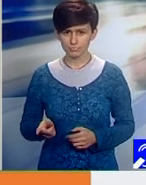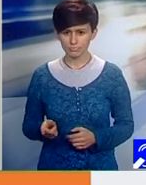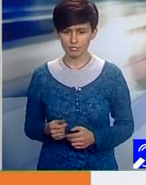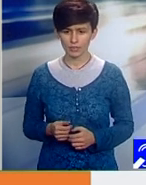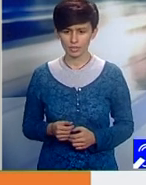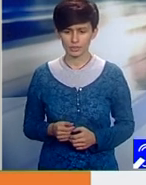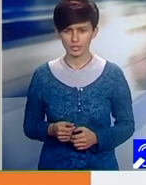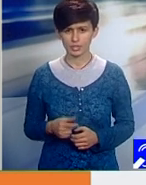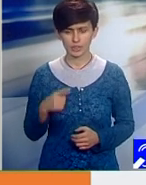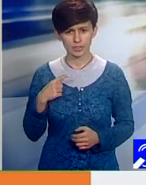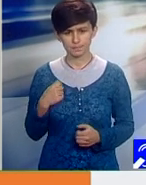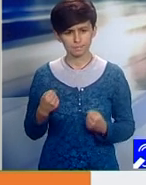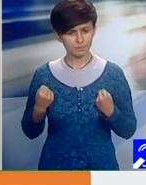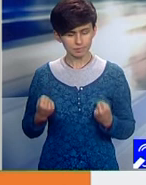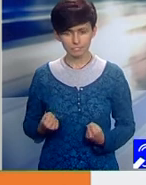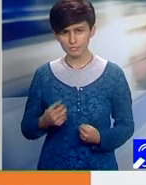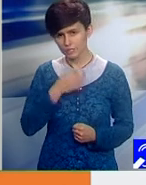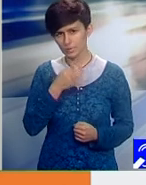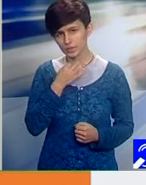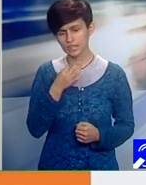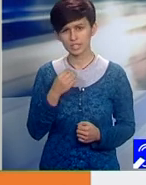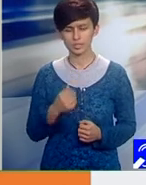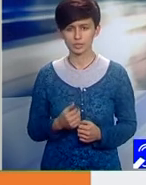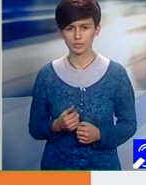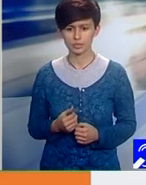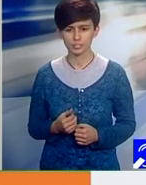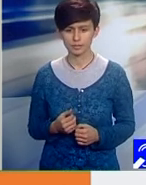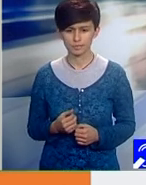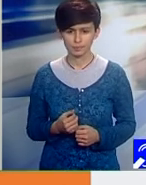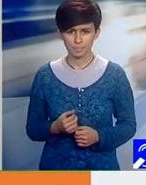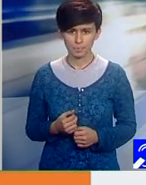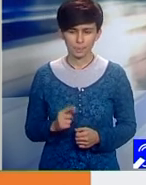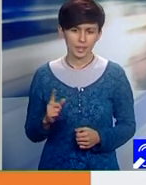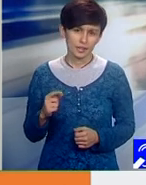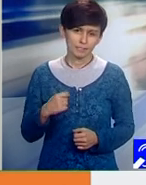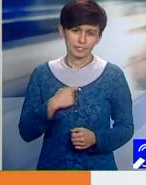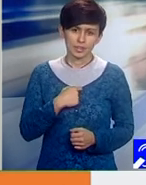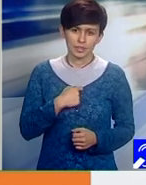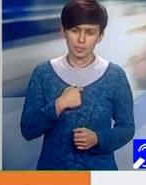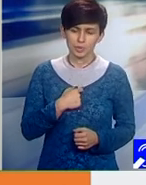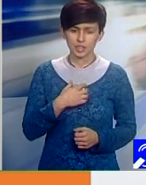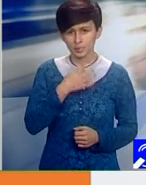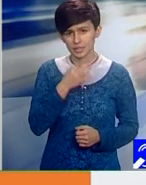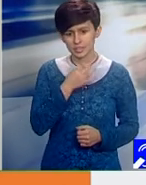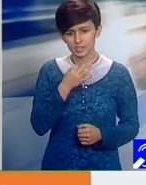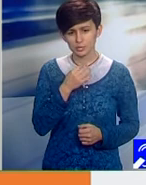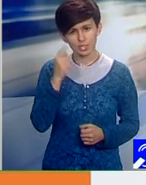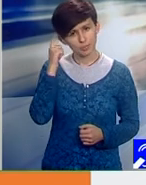Ordonanța e greu de spus și de să ne dăm cu părerea la o zi de la